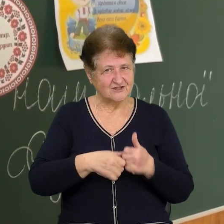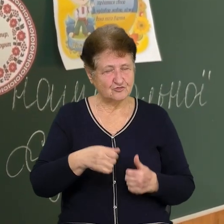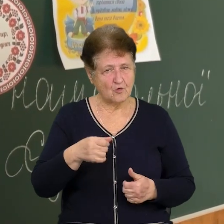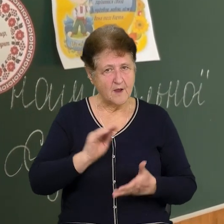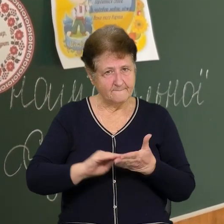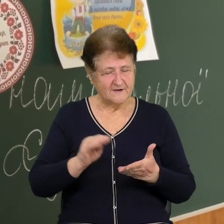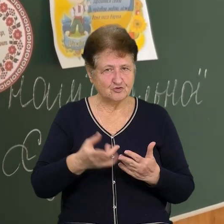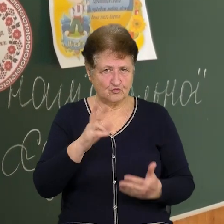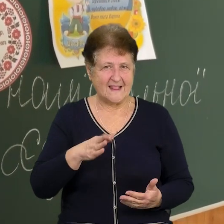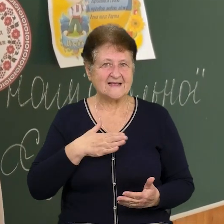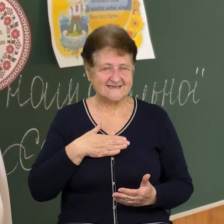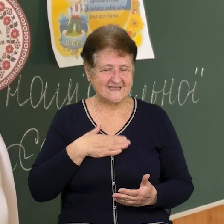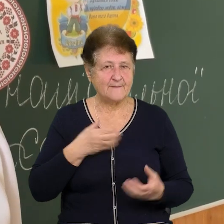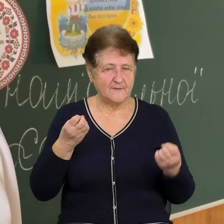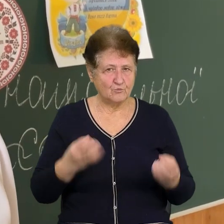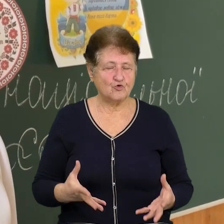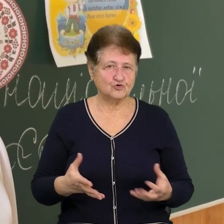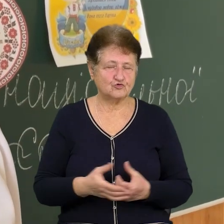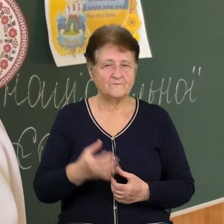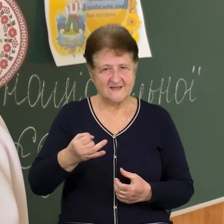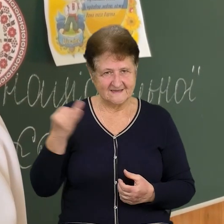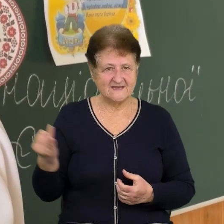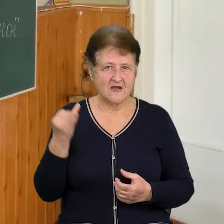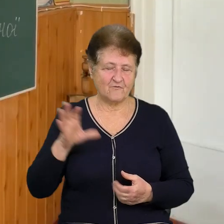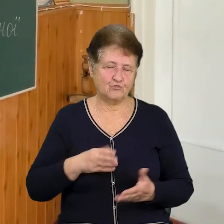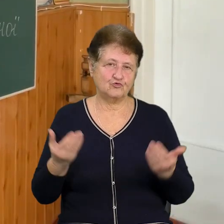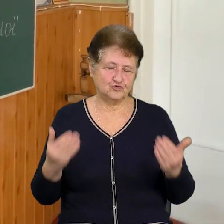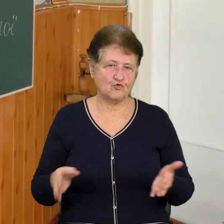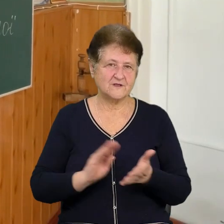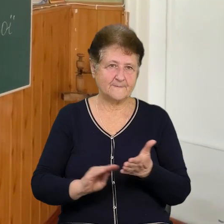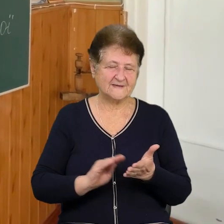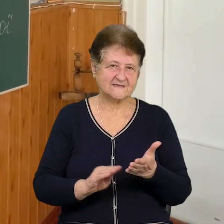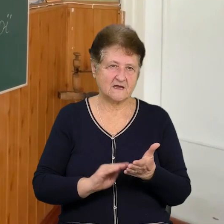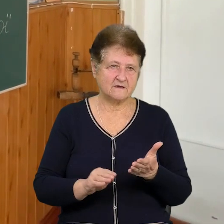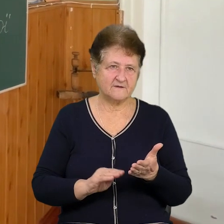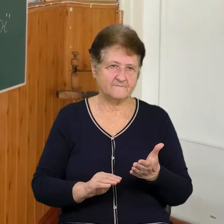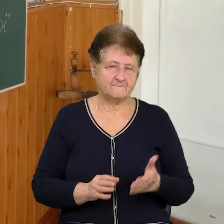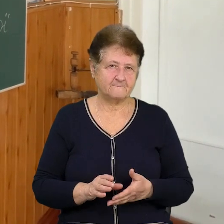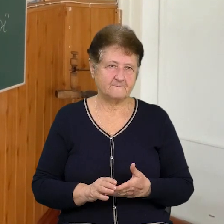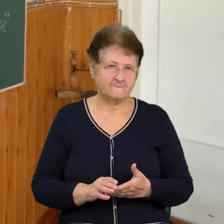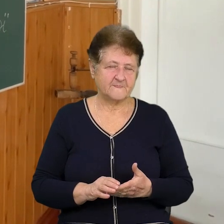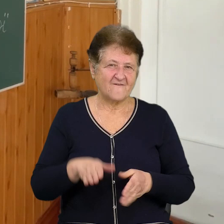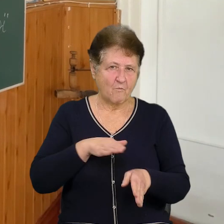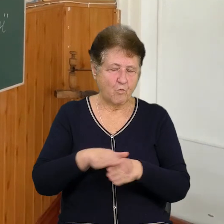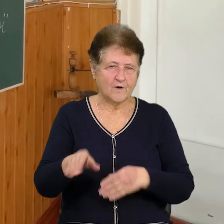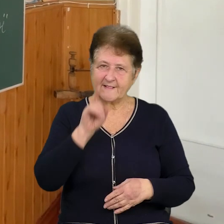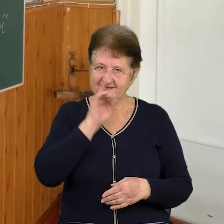просто. І цікаво було сьогодні написати. Творилась не дуже погано, але